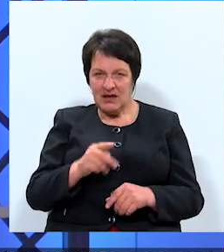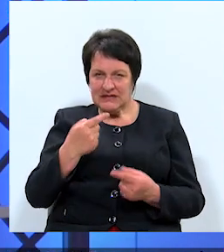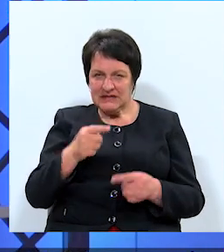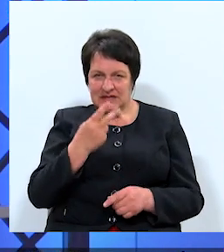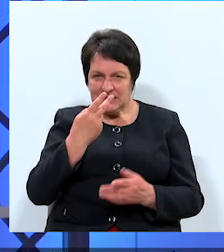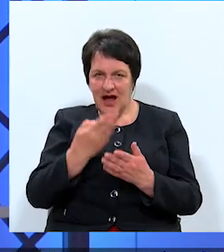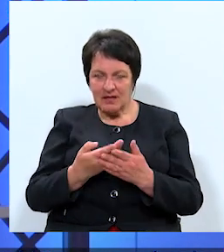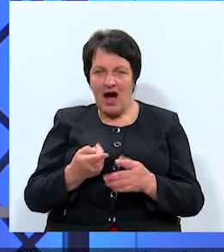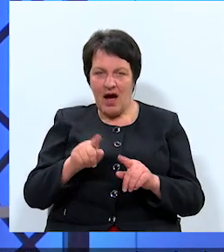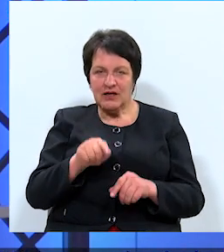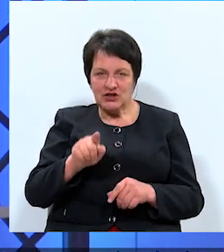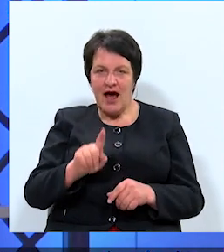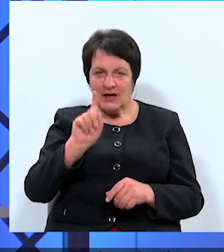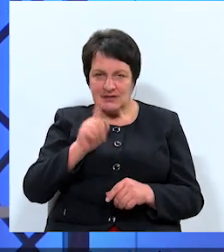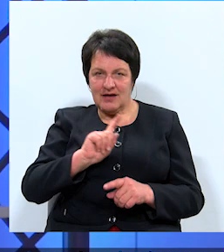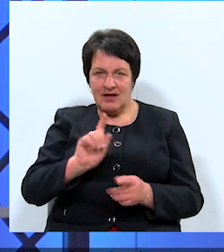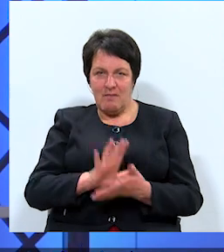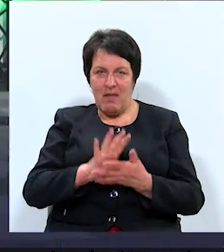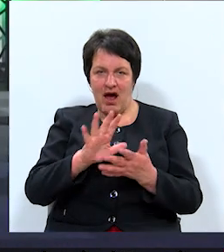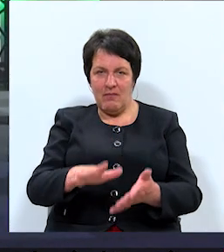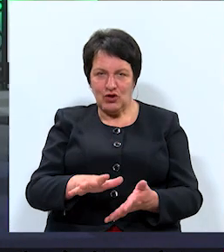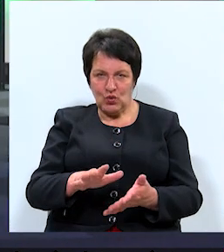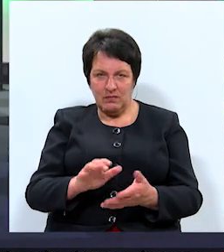skatījums, un arī no šajā ziņā izskana pārmetumi?